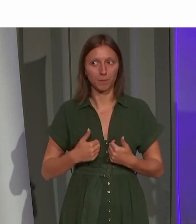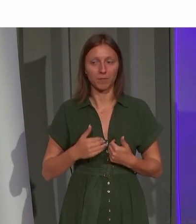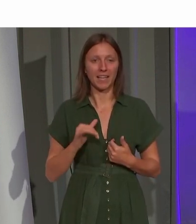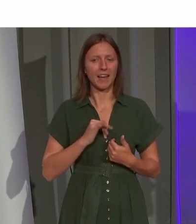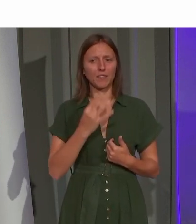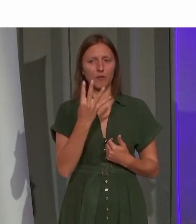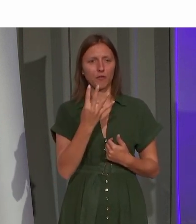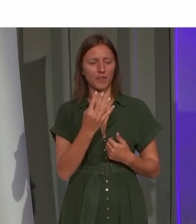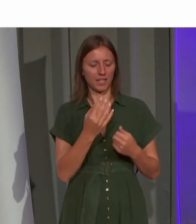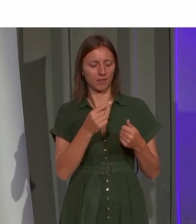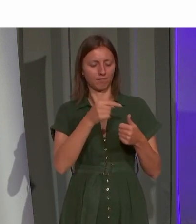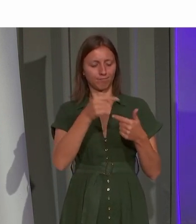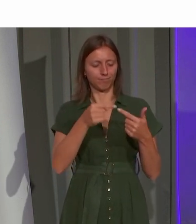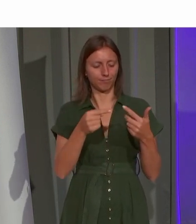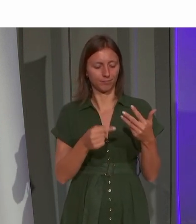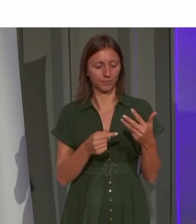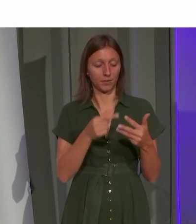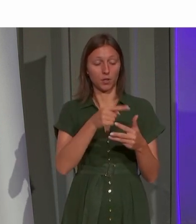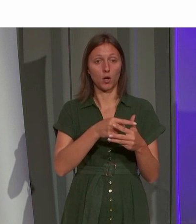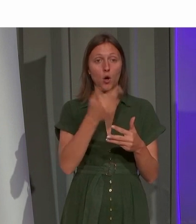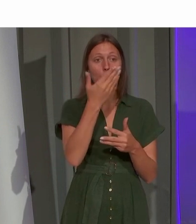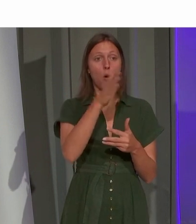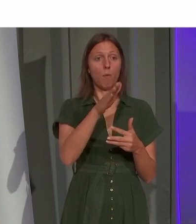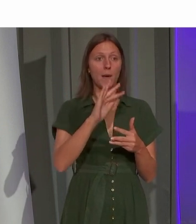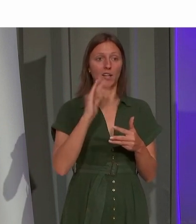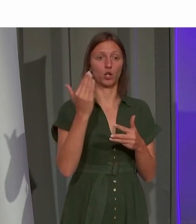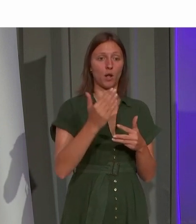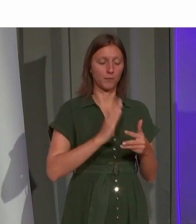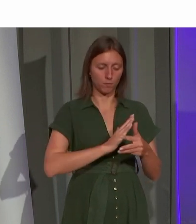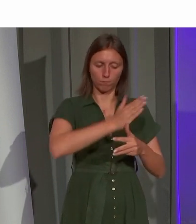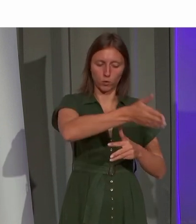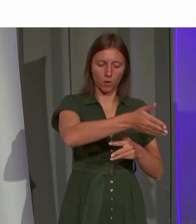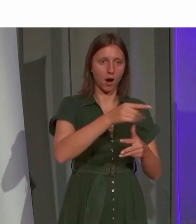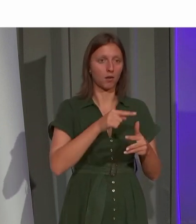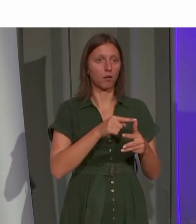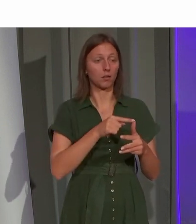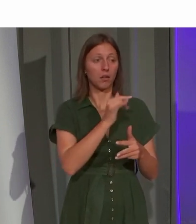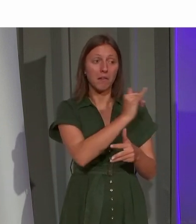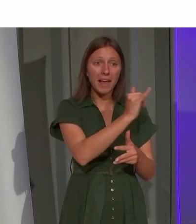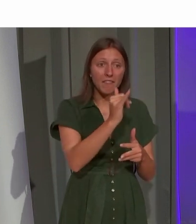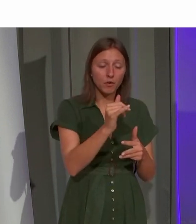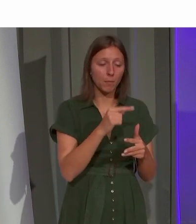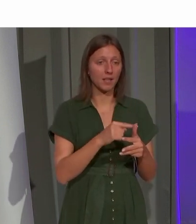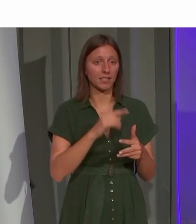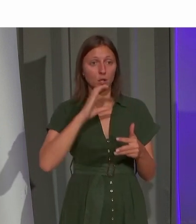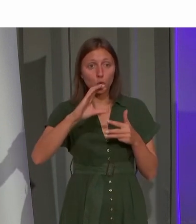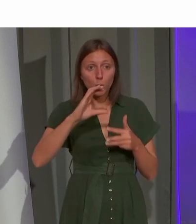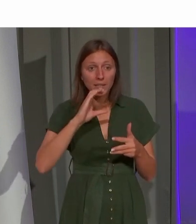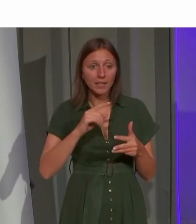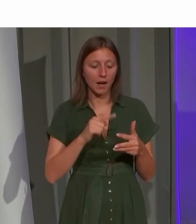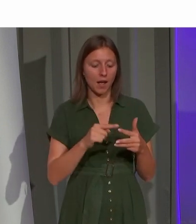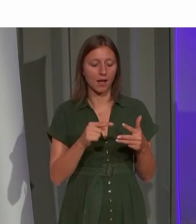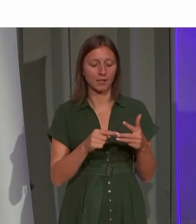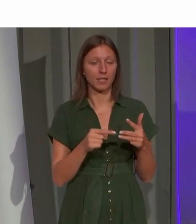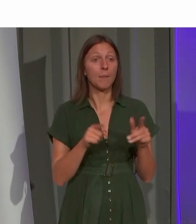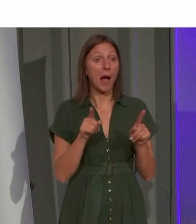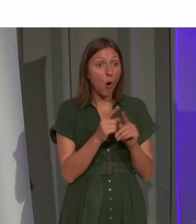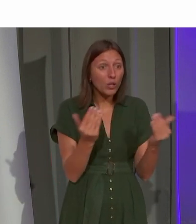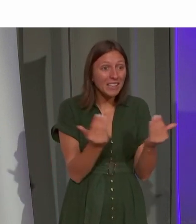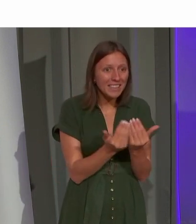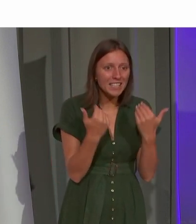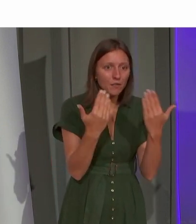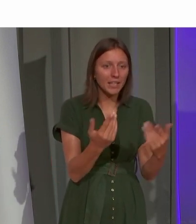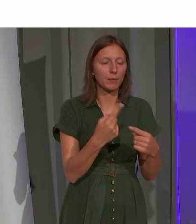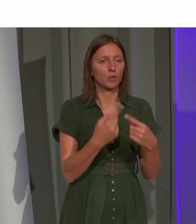pijlers. Toegankelijk maken van openbare ruimte, van gebouwen, van informatie, communicatie en ook van dienstverlening